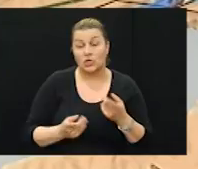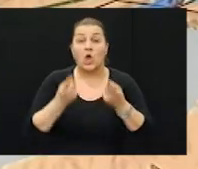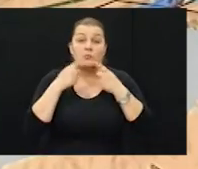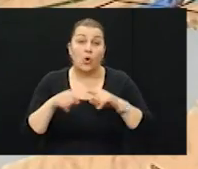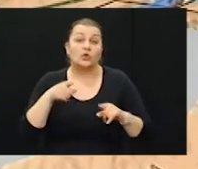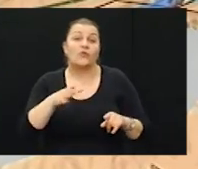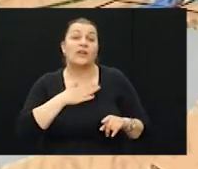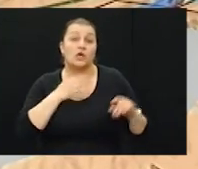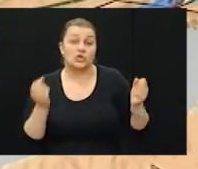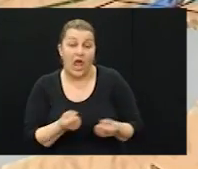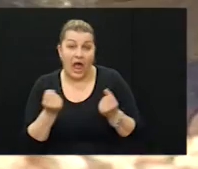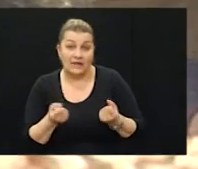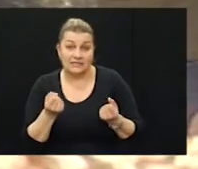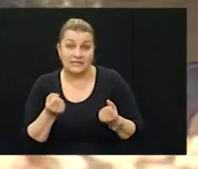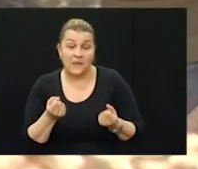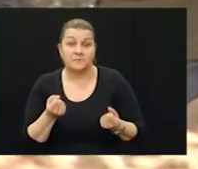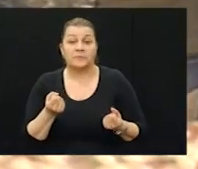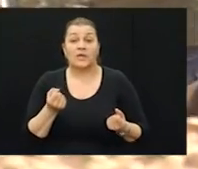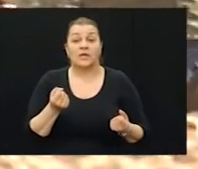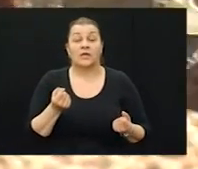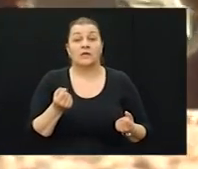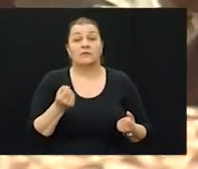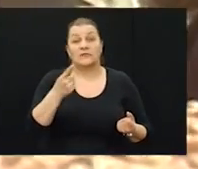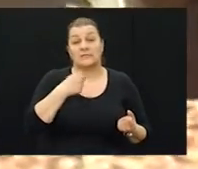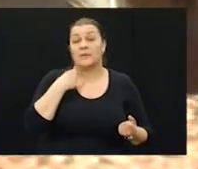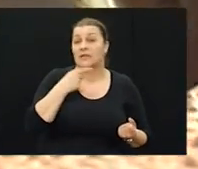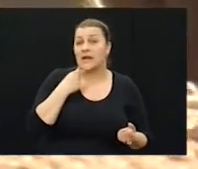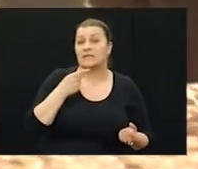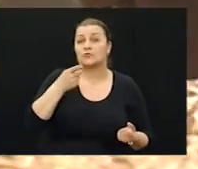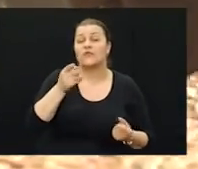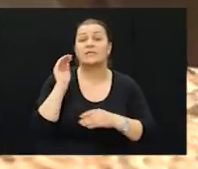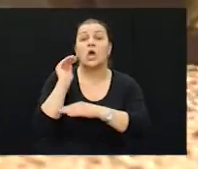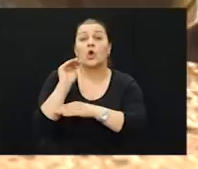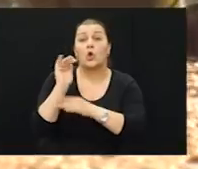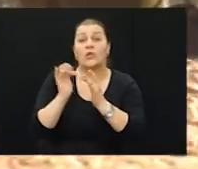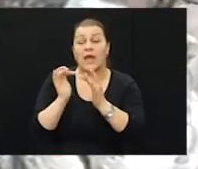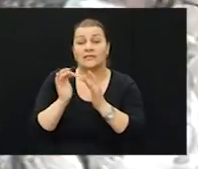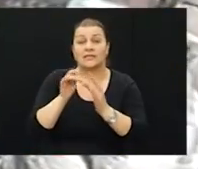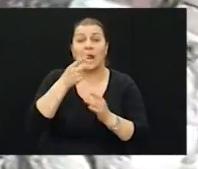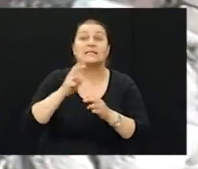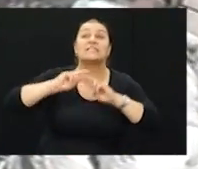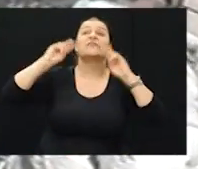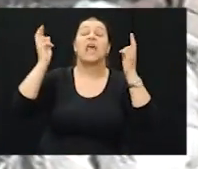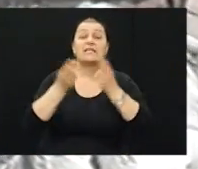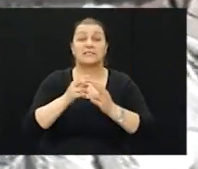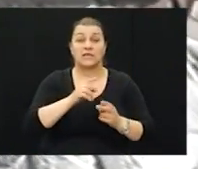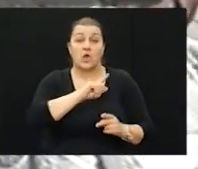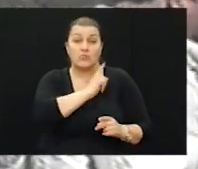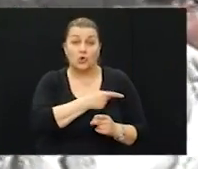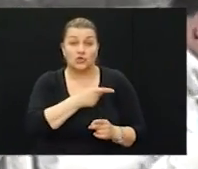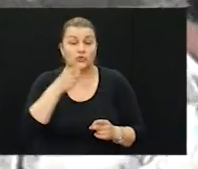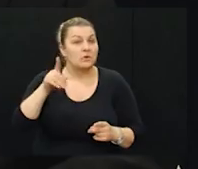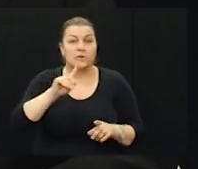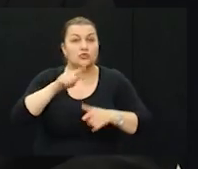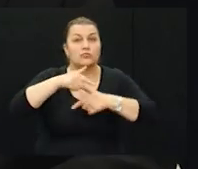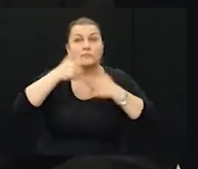Bliskrike akcija. Rekste mi da su vas kontaktirali i svjetski moćnici čudili se da Hrvatska vojska može u